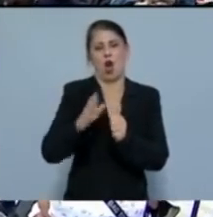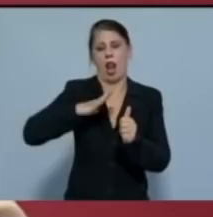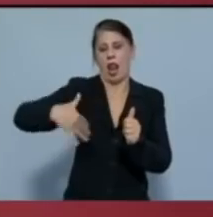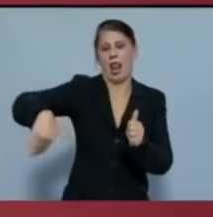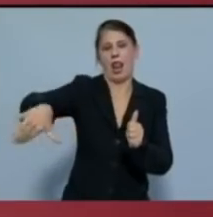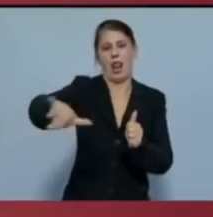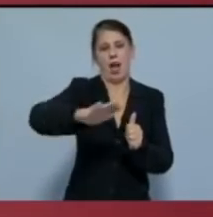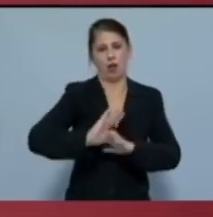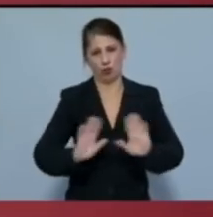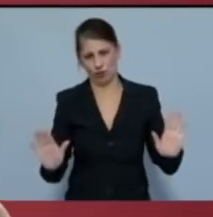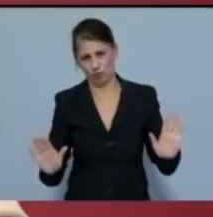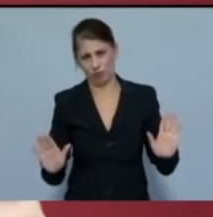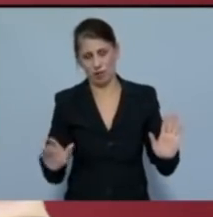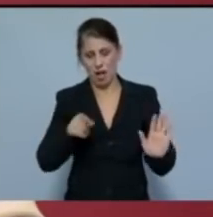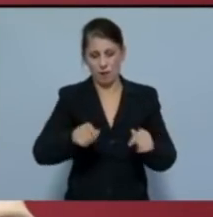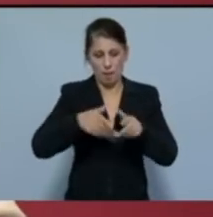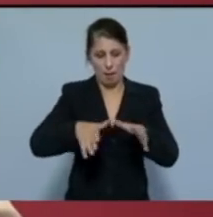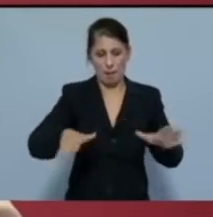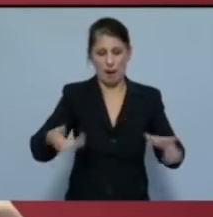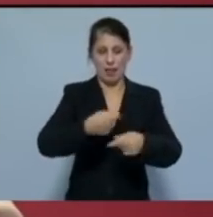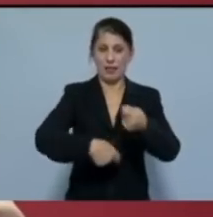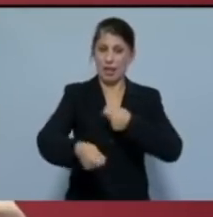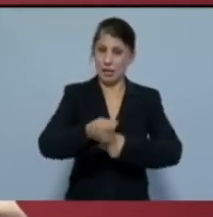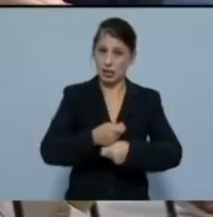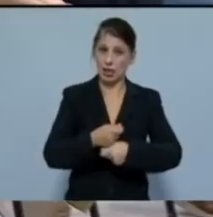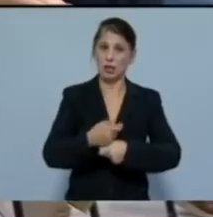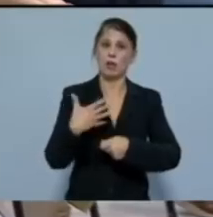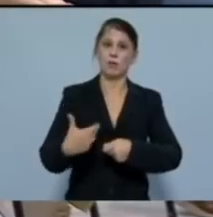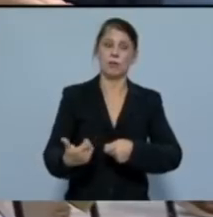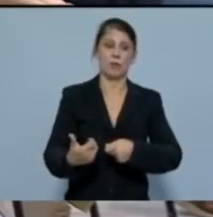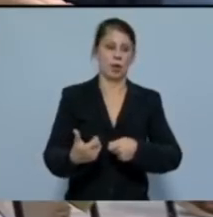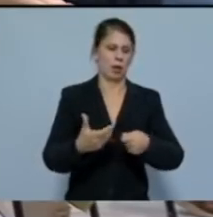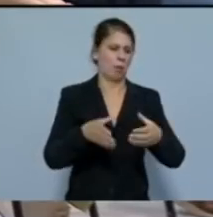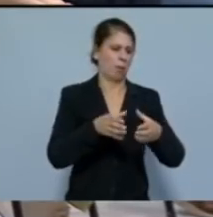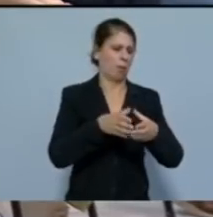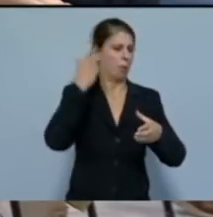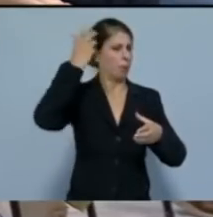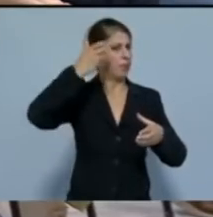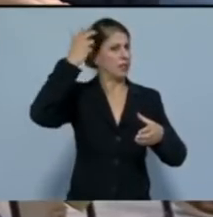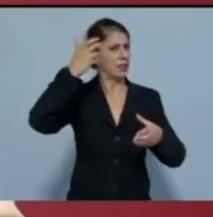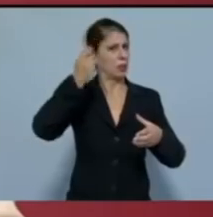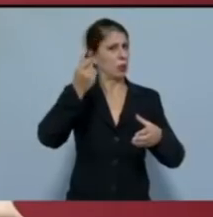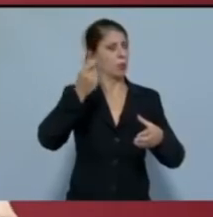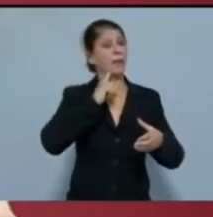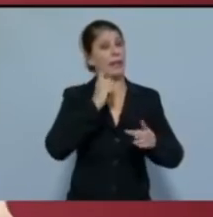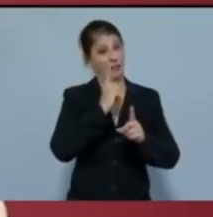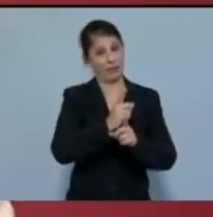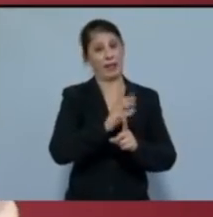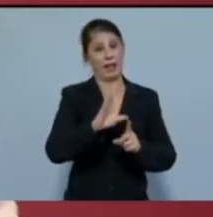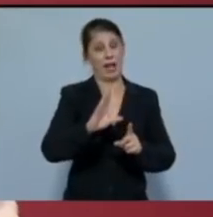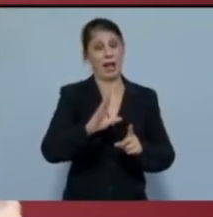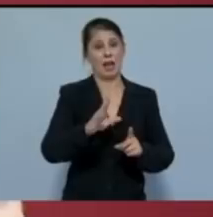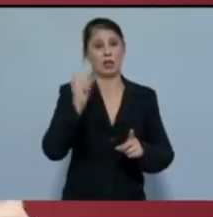ονομαζόμενη επεκτατική διαχείριση που μια σειρά από φωστήρες οικονομολόγους κυρίως του ΣΥΡΙΖΑ και της